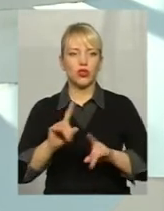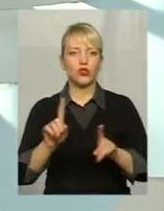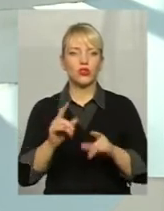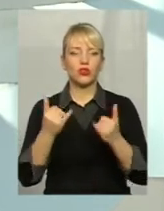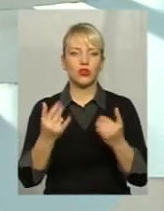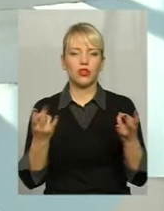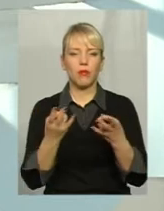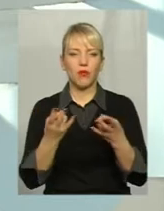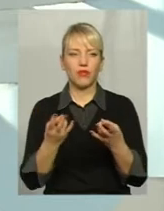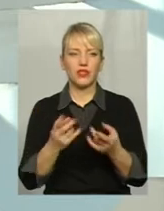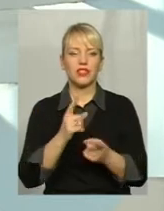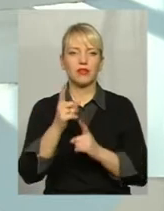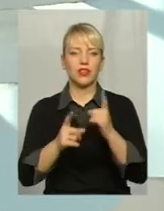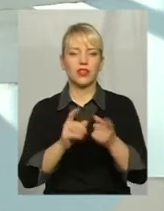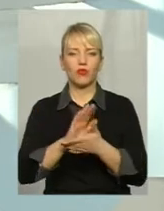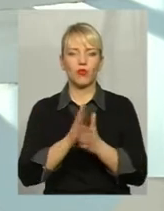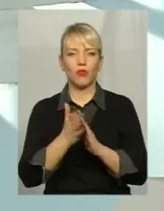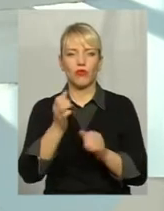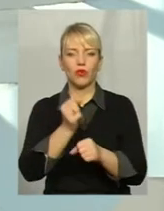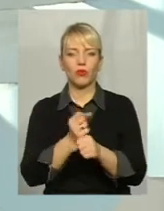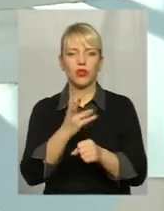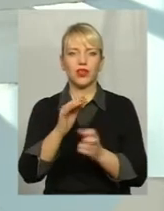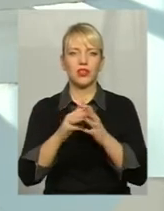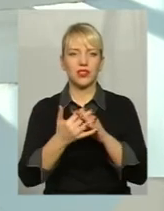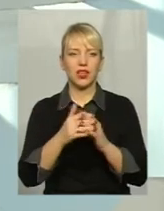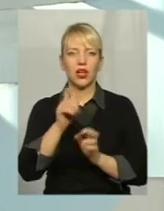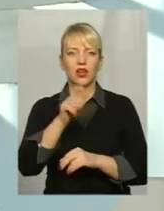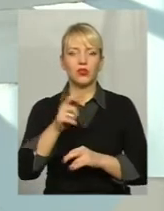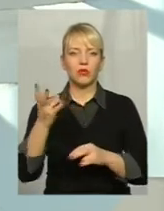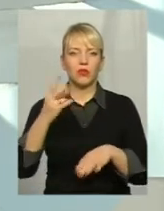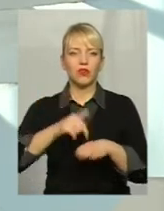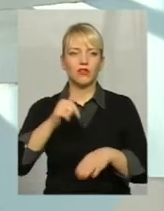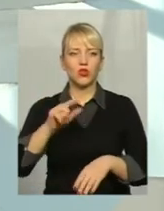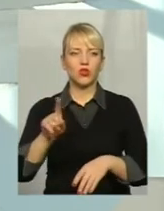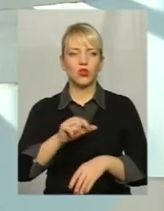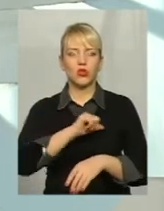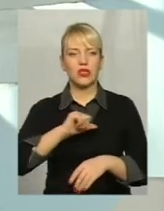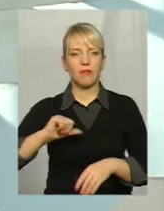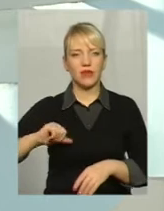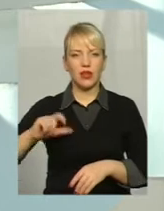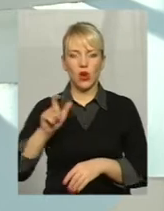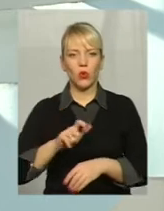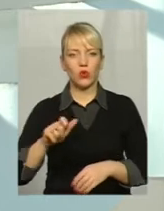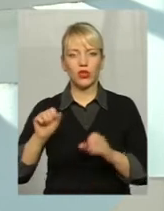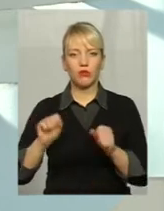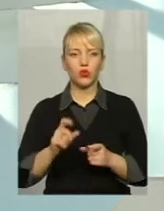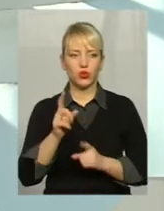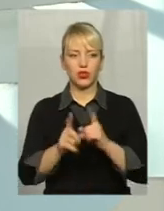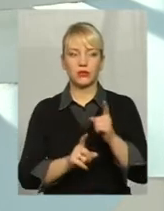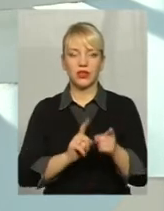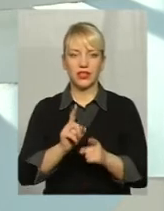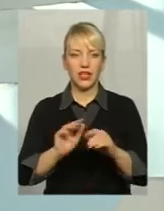умови роботи на селі Люди повинні відчути то, що сьогодні самі люди можуть змінити